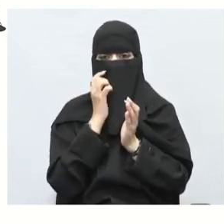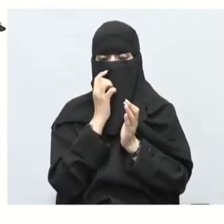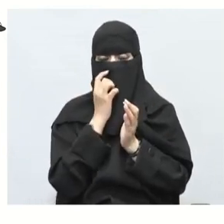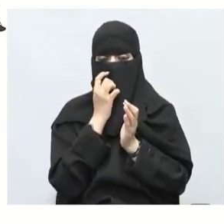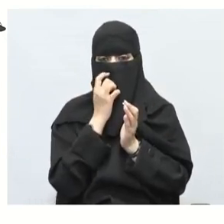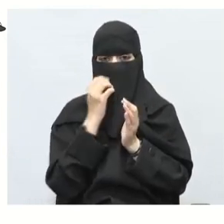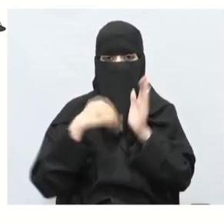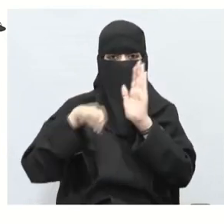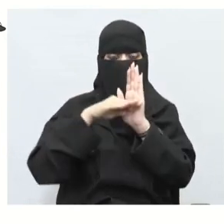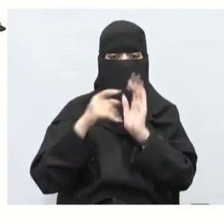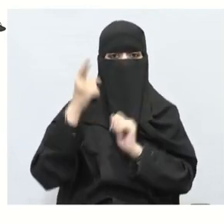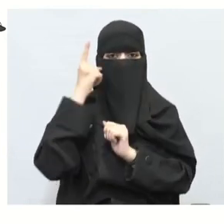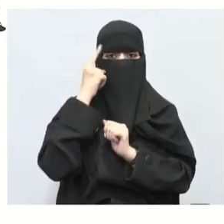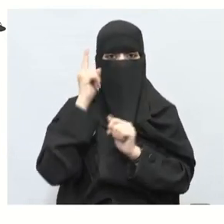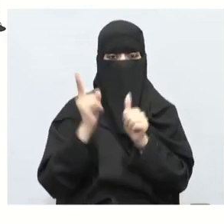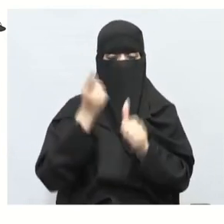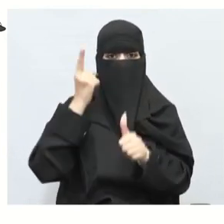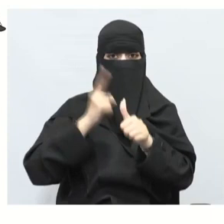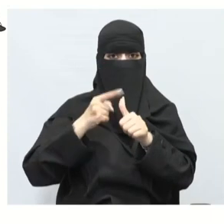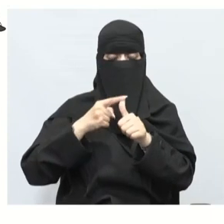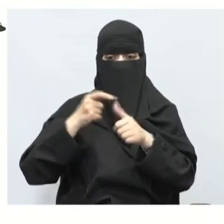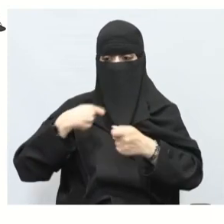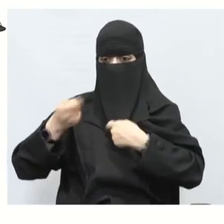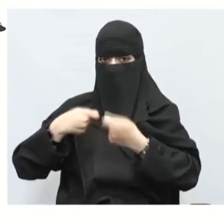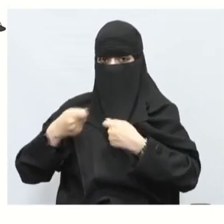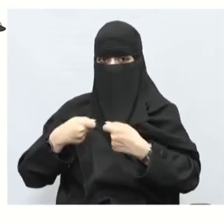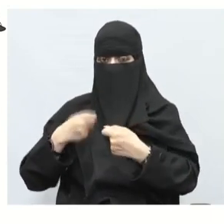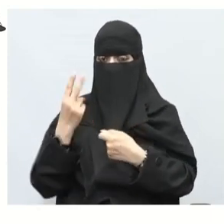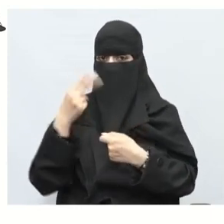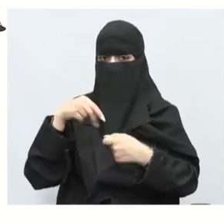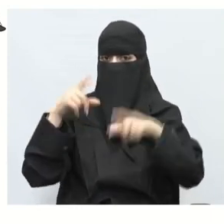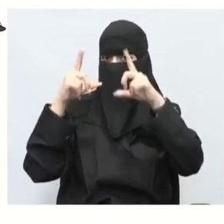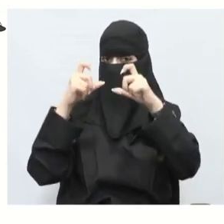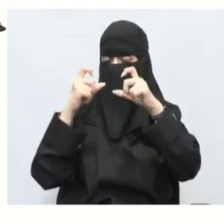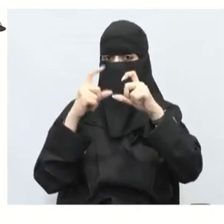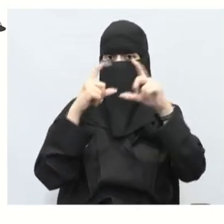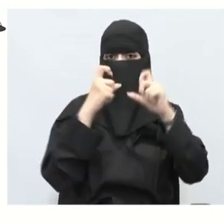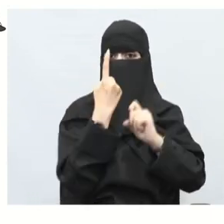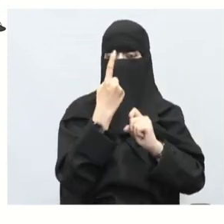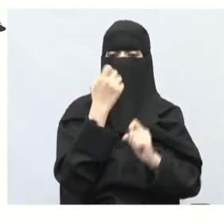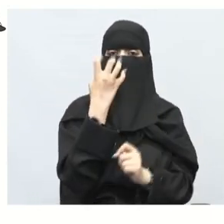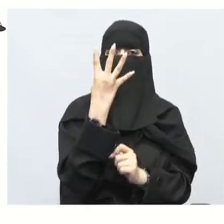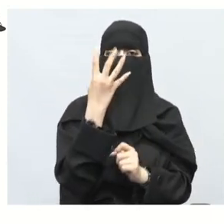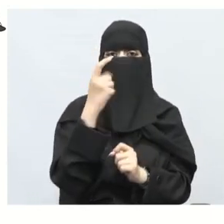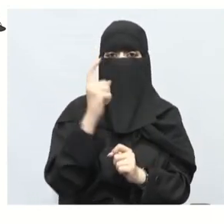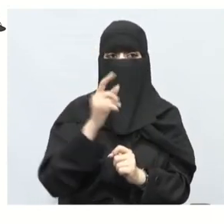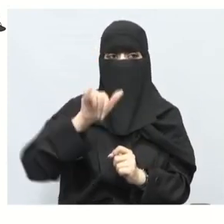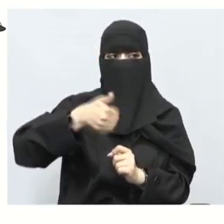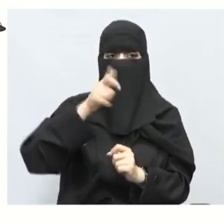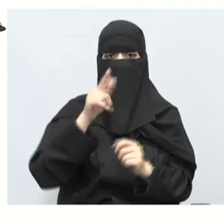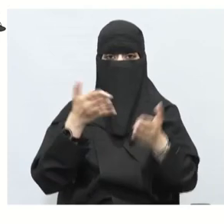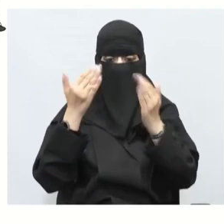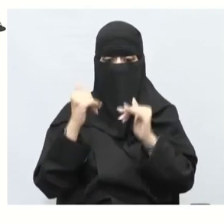المسألة؟ أول شيء باع أول 20 صورة بـ 4 ريال للصورة ماذا؟ الواحدة طيب ثم